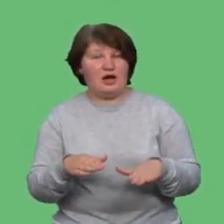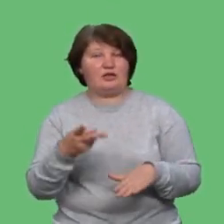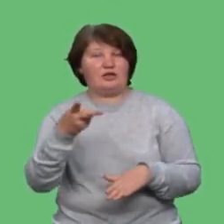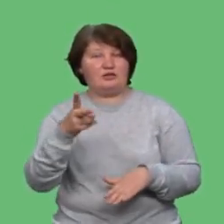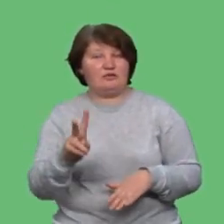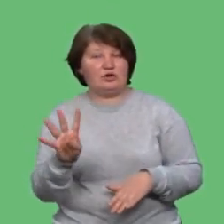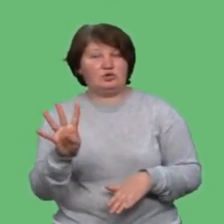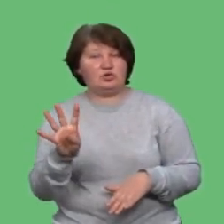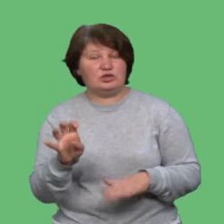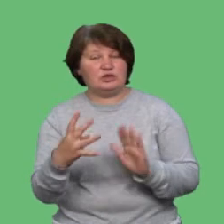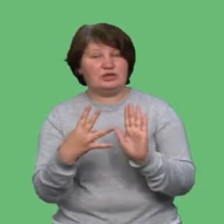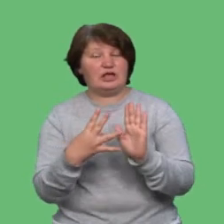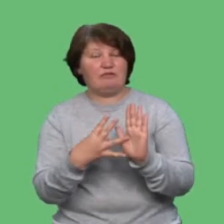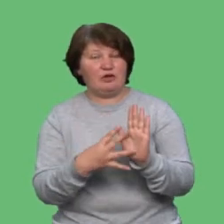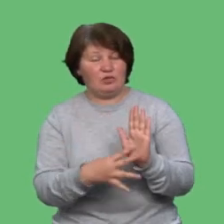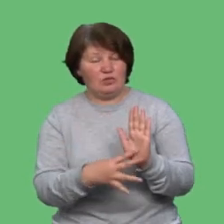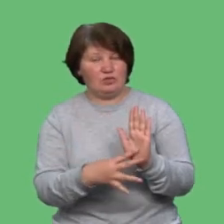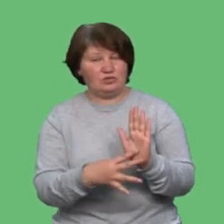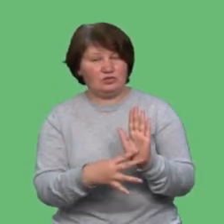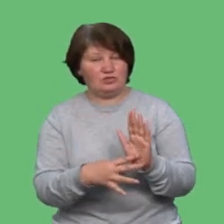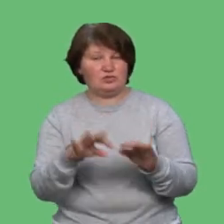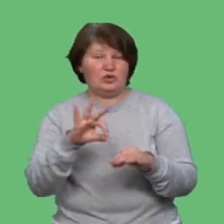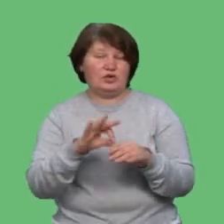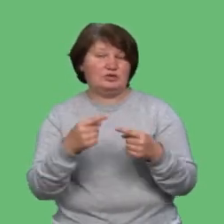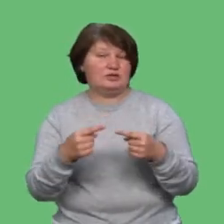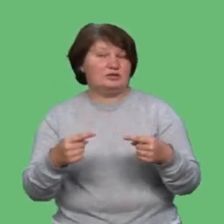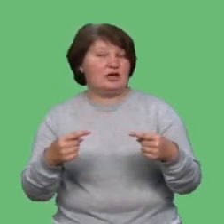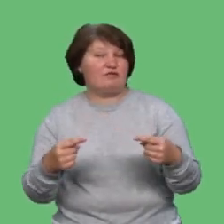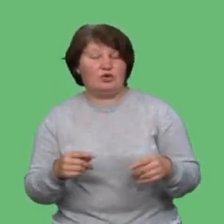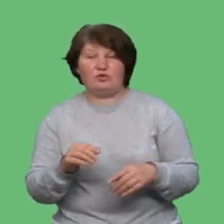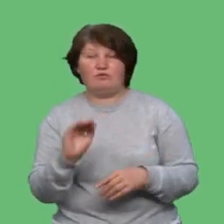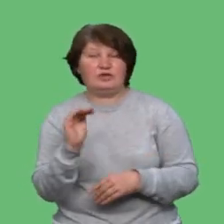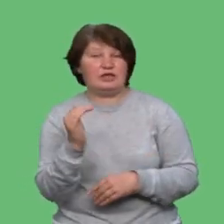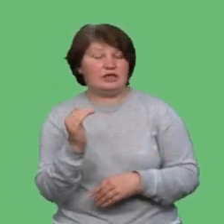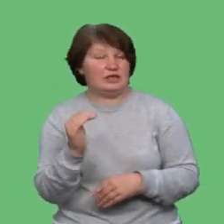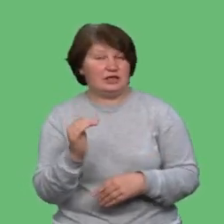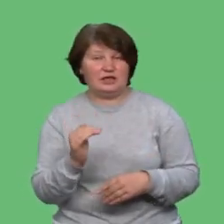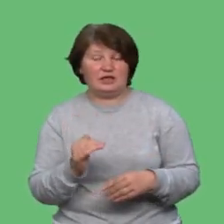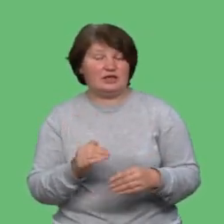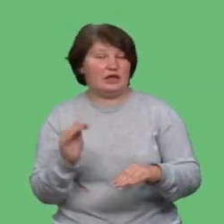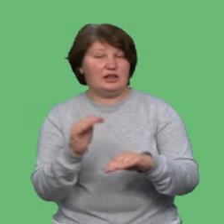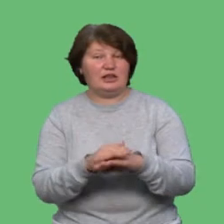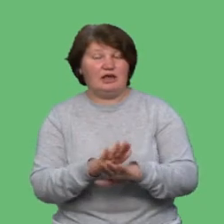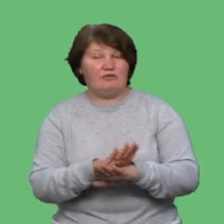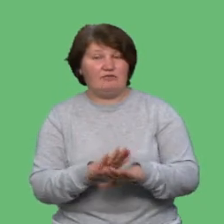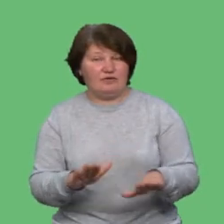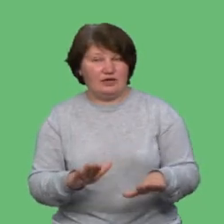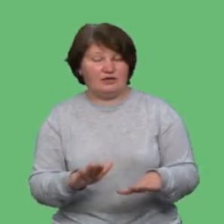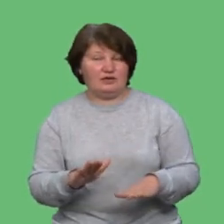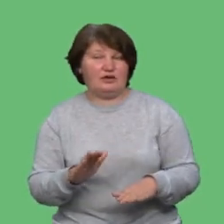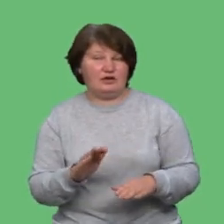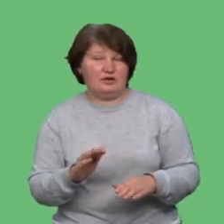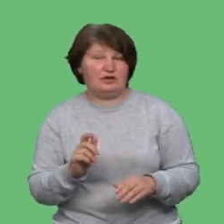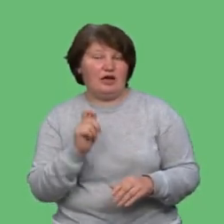,490. Патологічних захворювань у дитини на першій добі не виявлено. Вік дитини приблизно ми